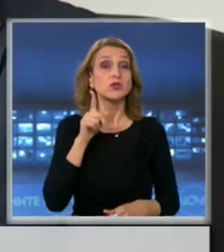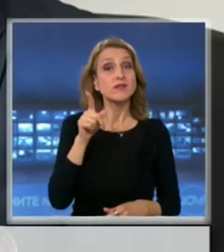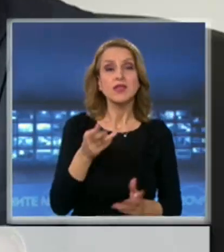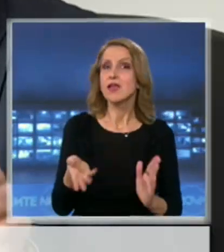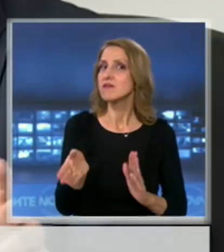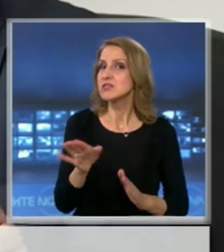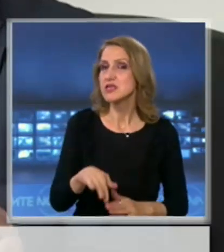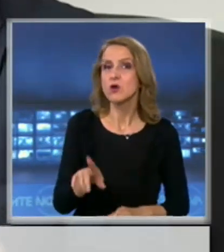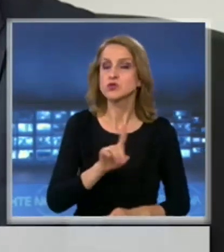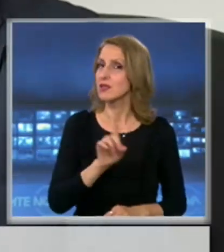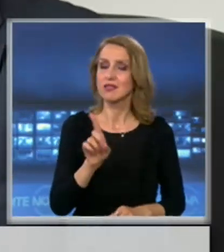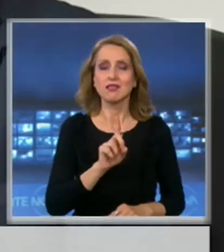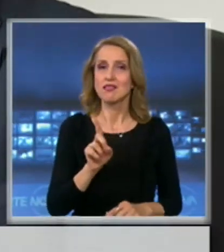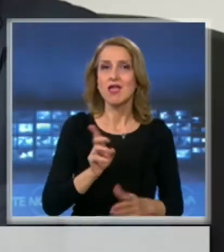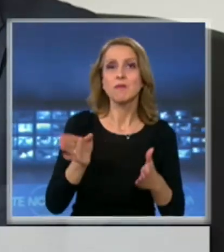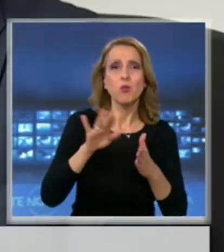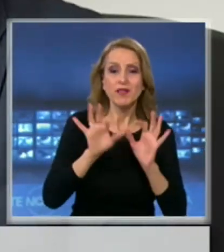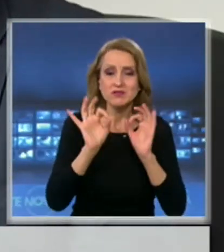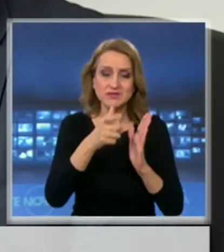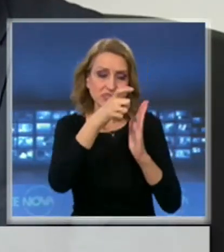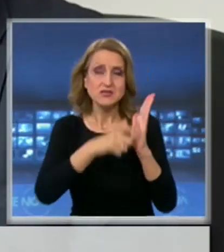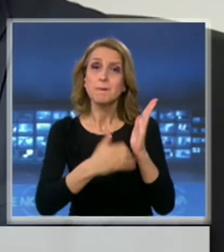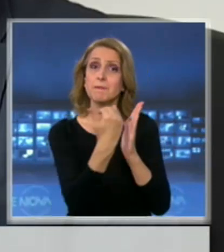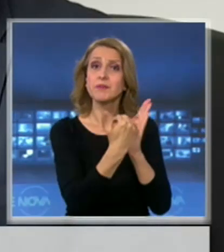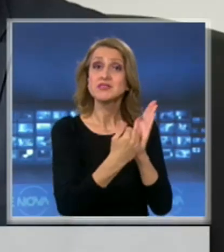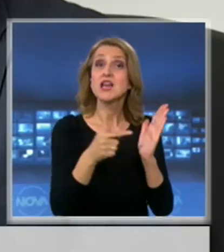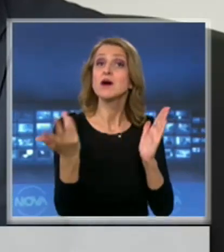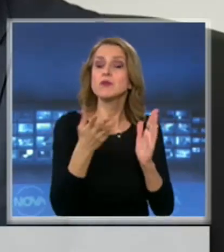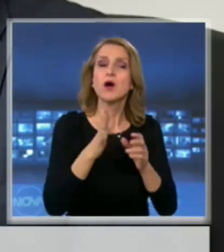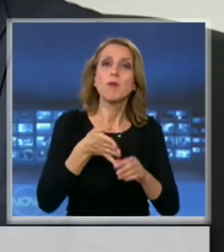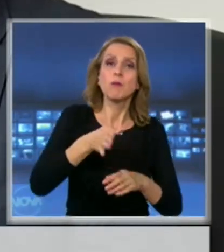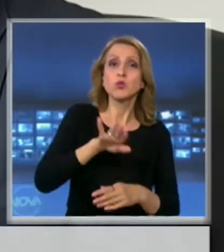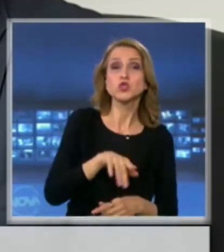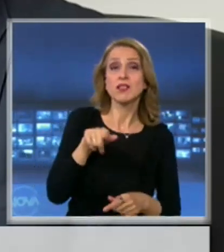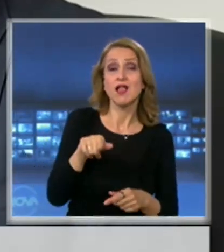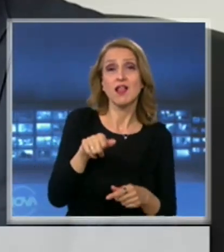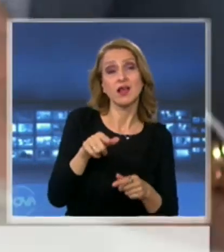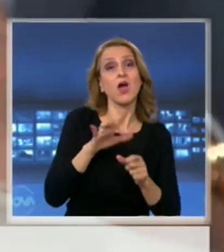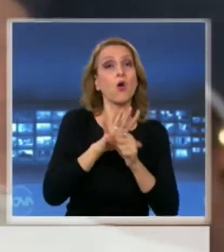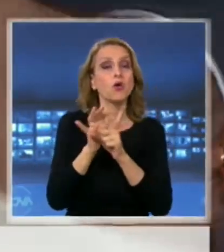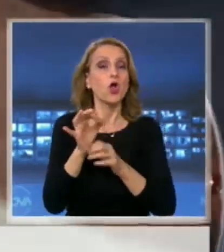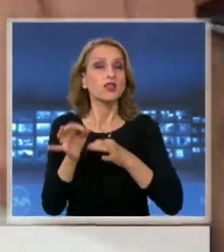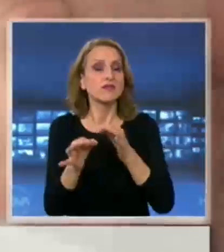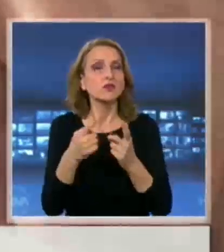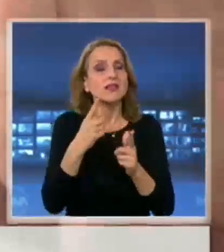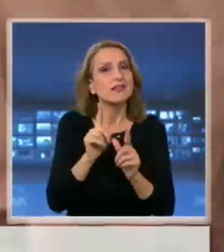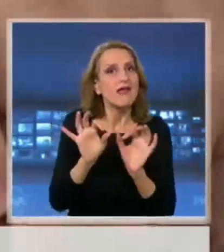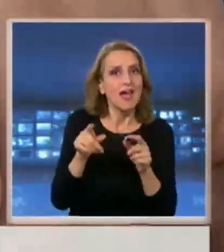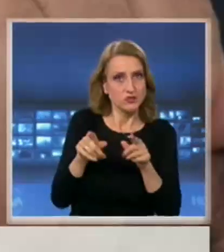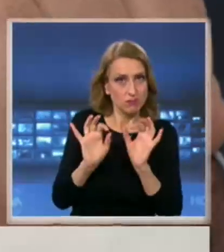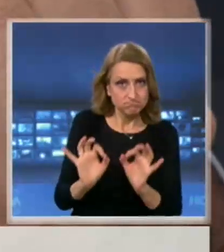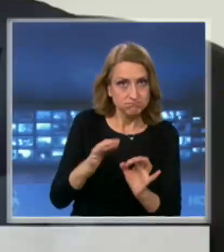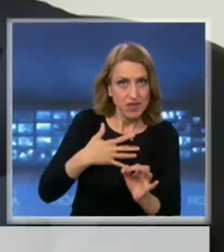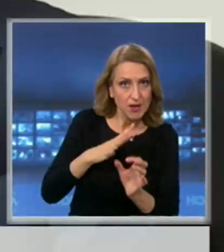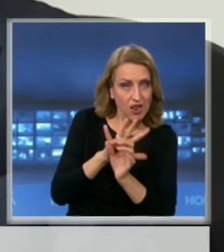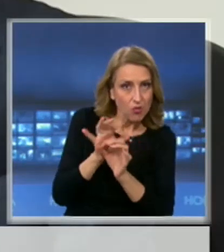попаднала в статистиката, в списъка на починалите от коронавирус на база на тези противоречиви резултати. Ако изследването особено е правено